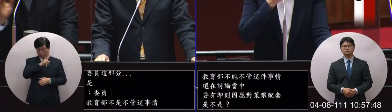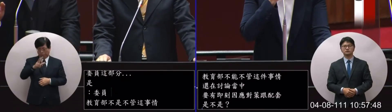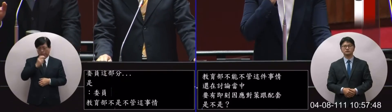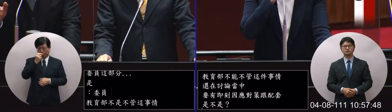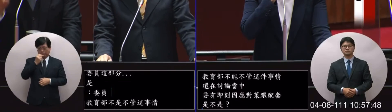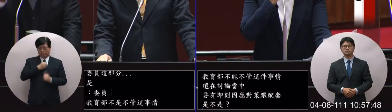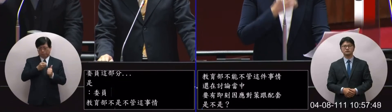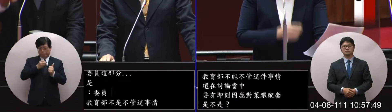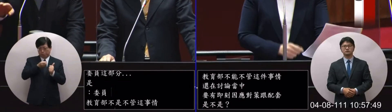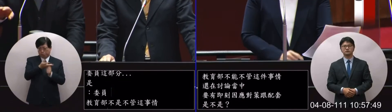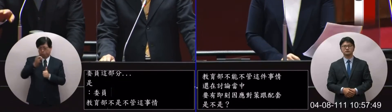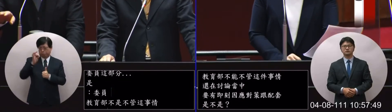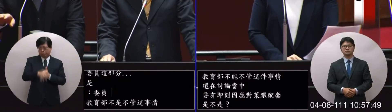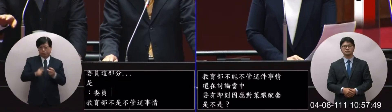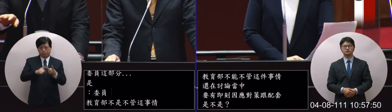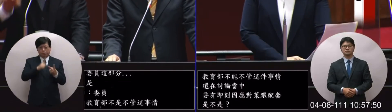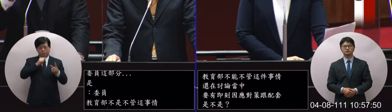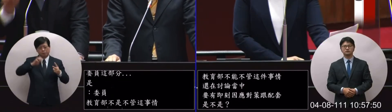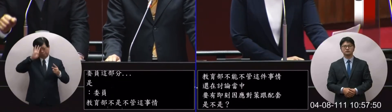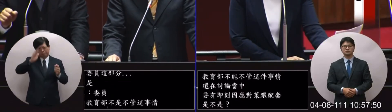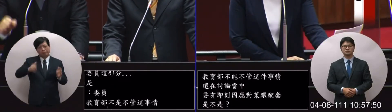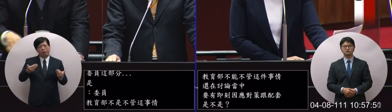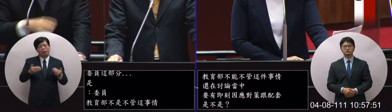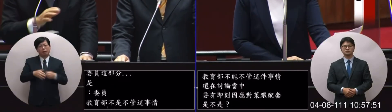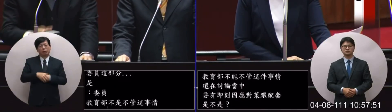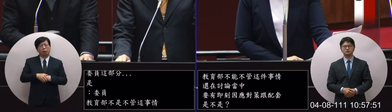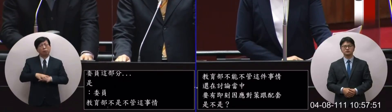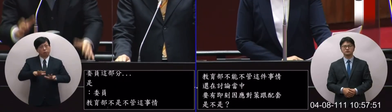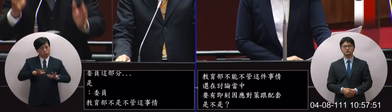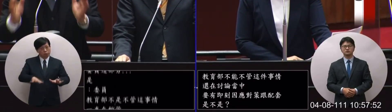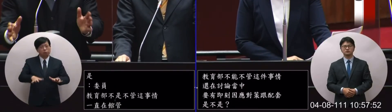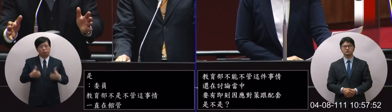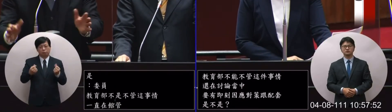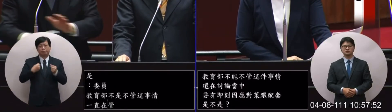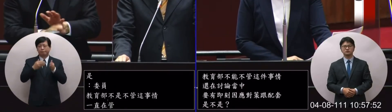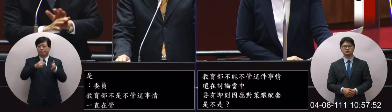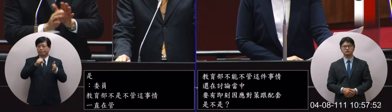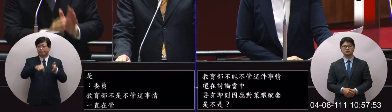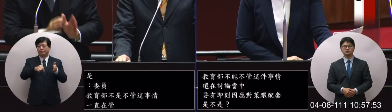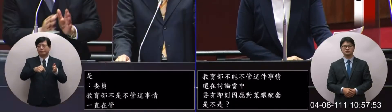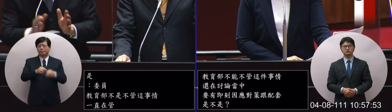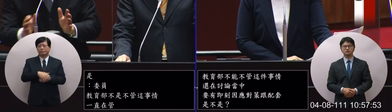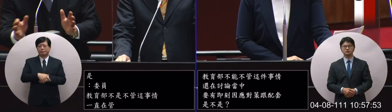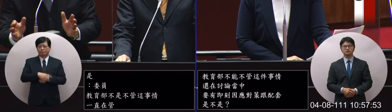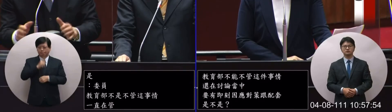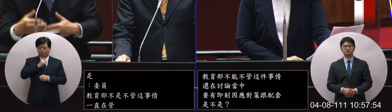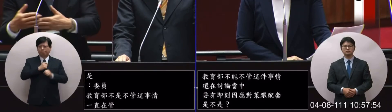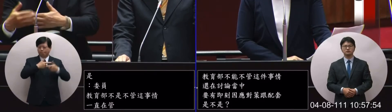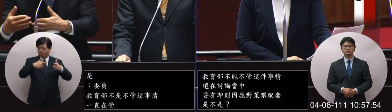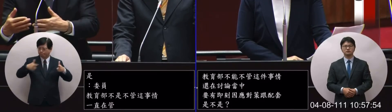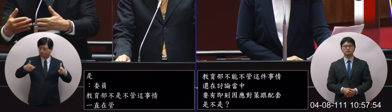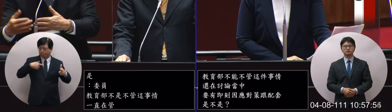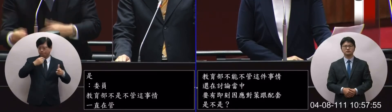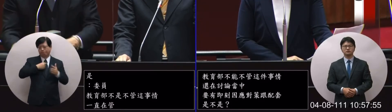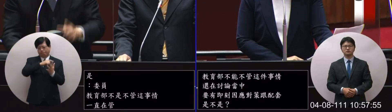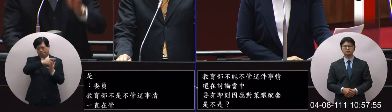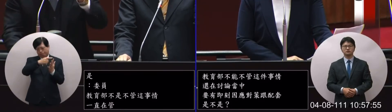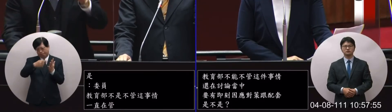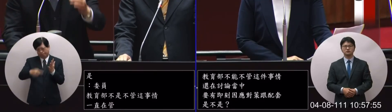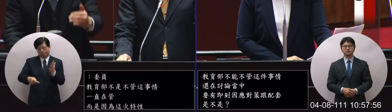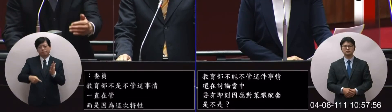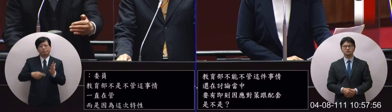傳播快症狀很輕所以我們已經針對這個有各種方法逐步的